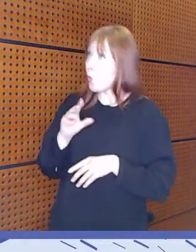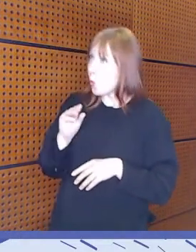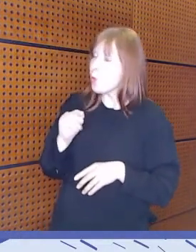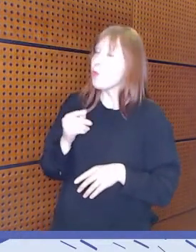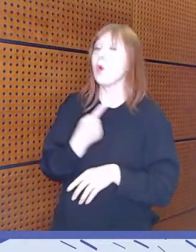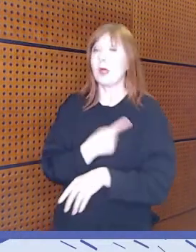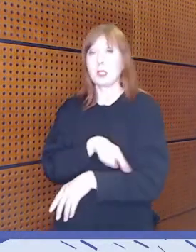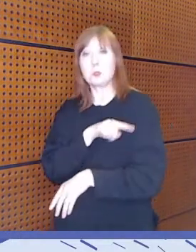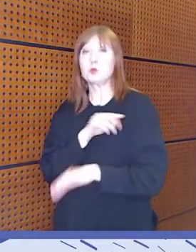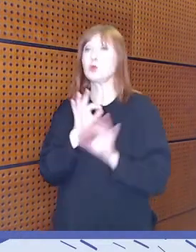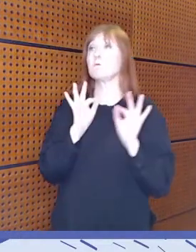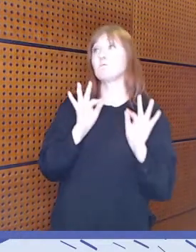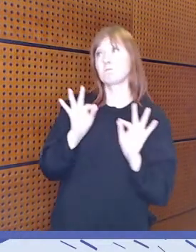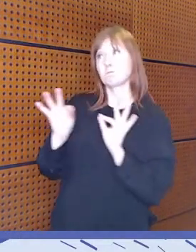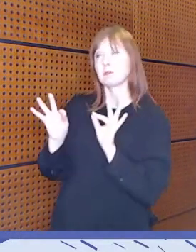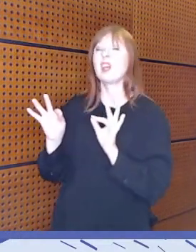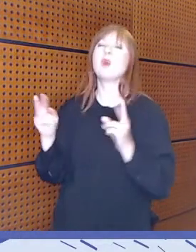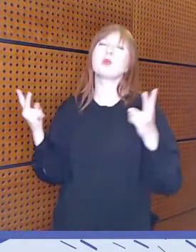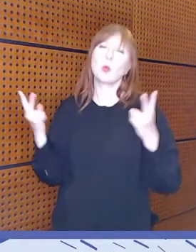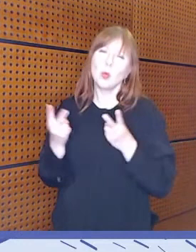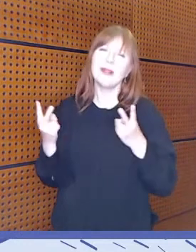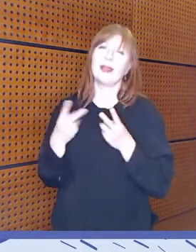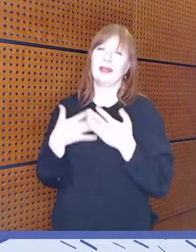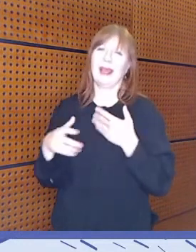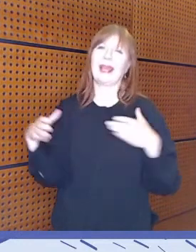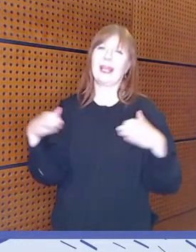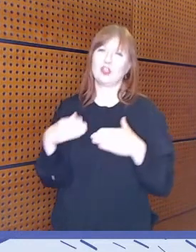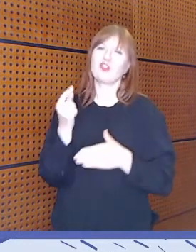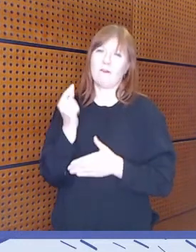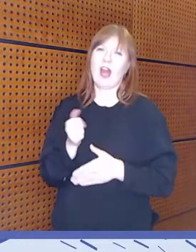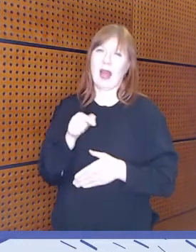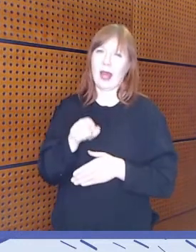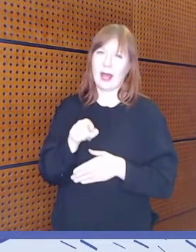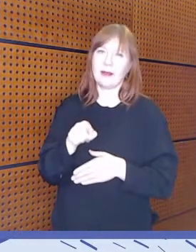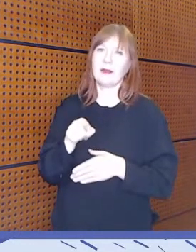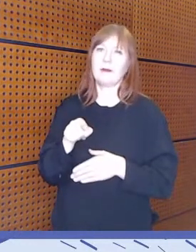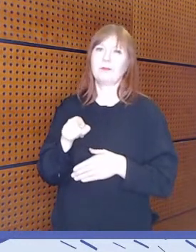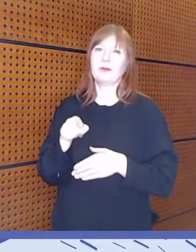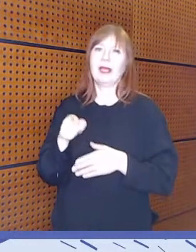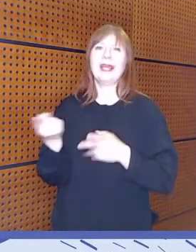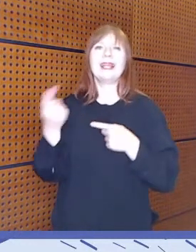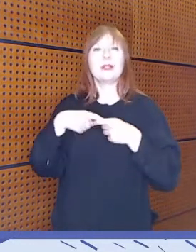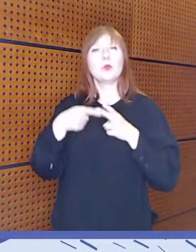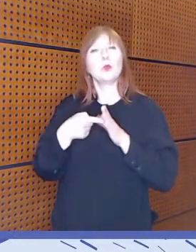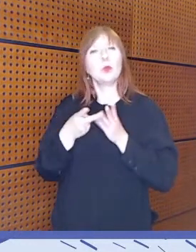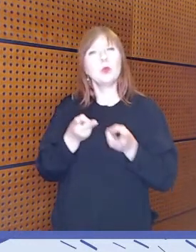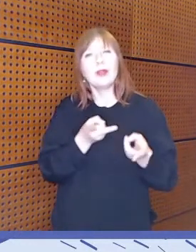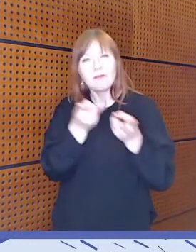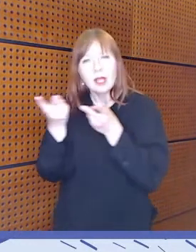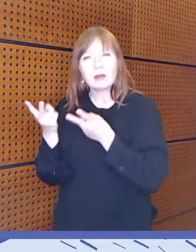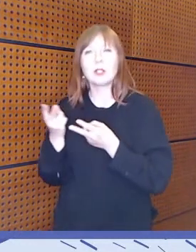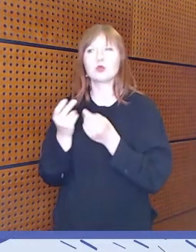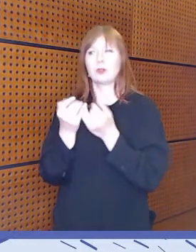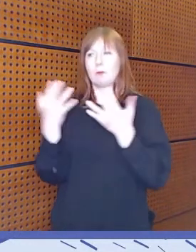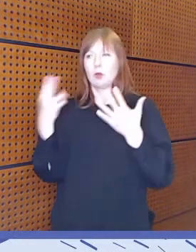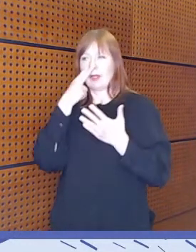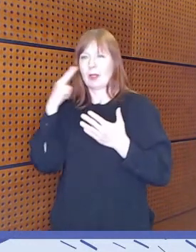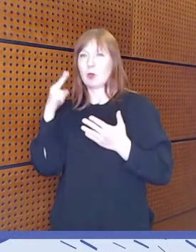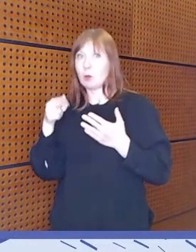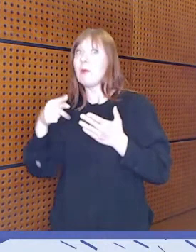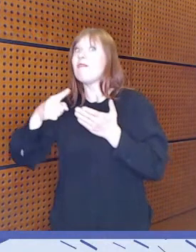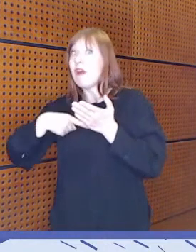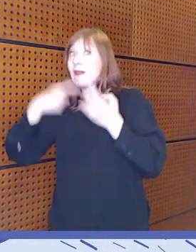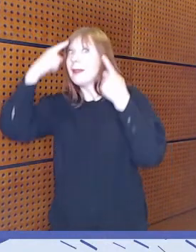niin se silti se henkilöstön pieni määrä, niin esimerkiksi tällaisessa yhdenvertaisuus- ja moninaisuusnäkökulmissa, jotka edellyttäisi